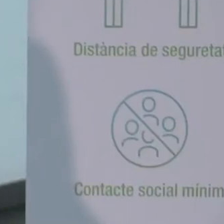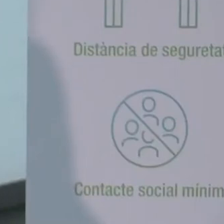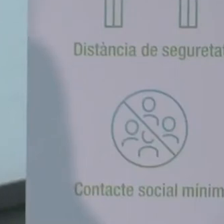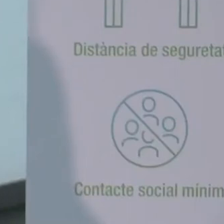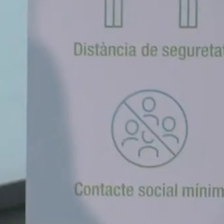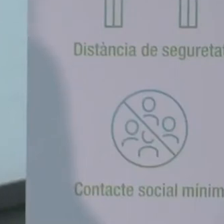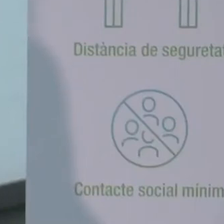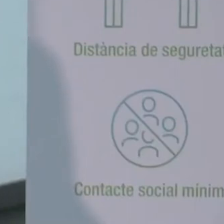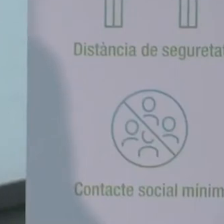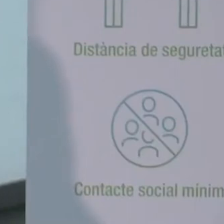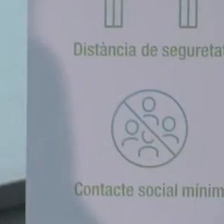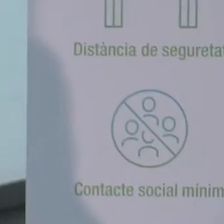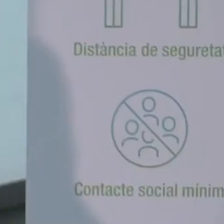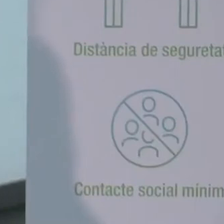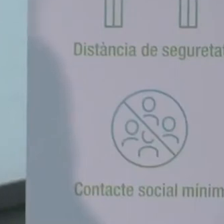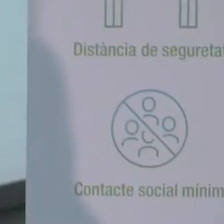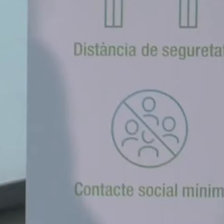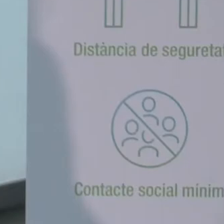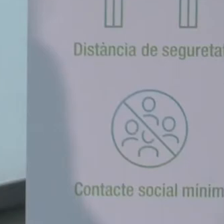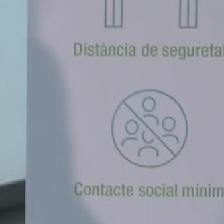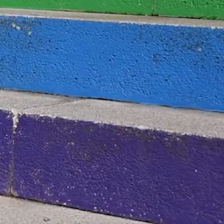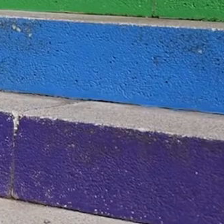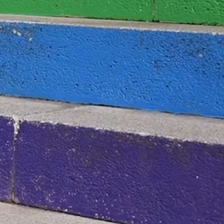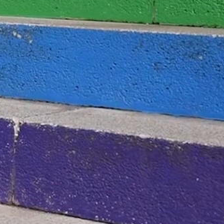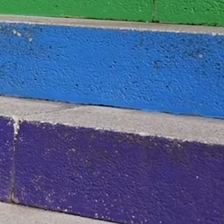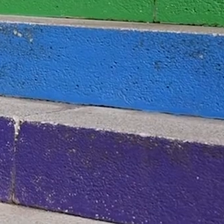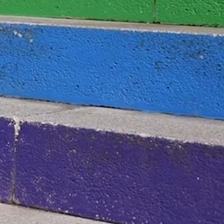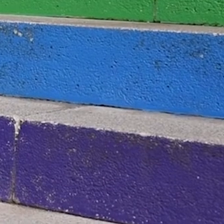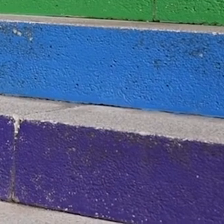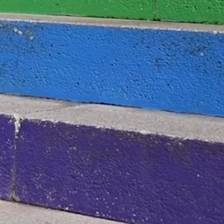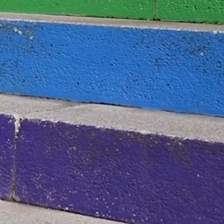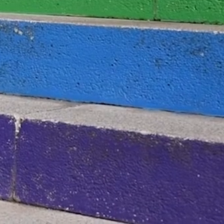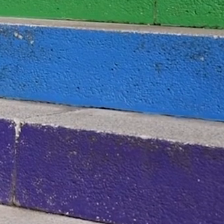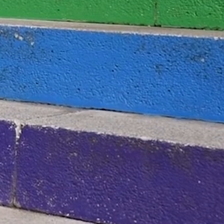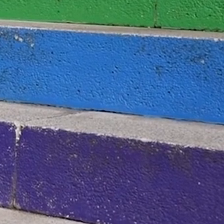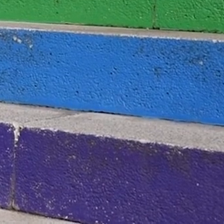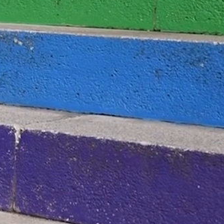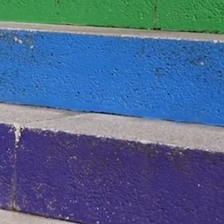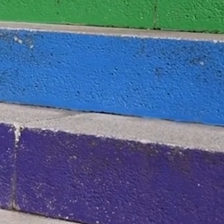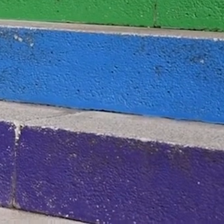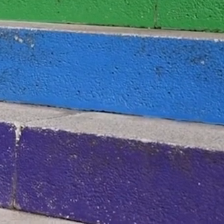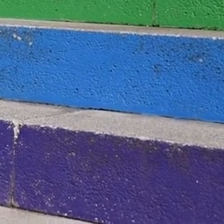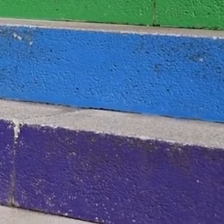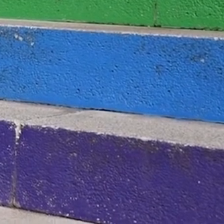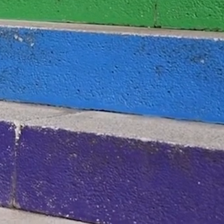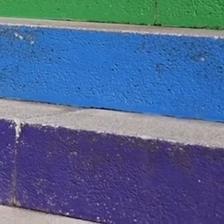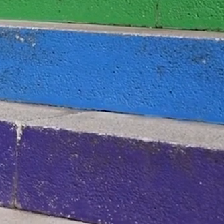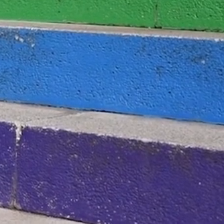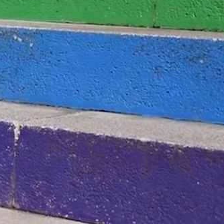amb una perspectiva molt àmplia.